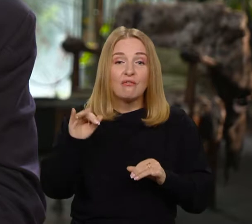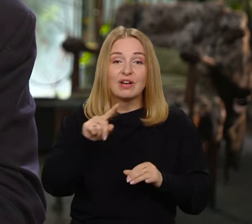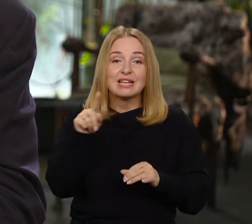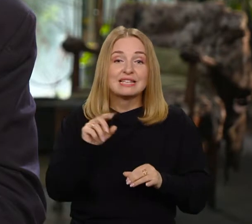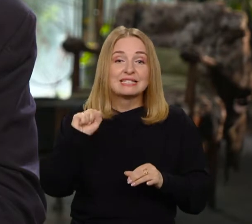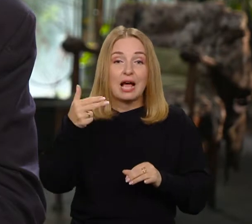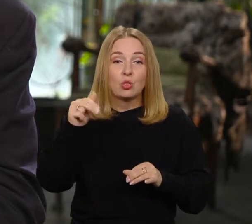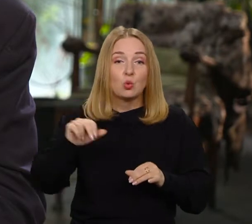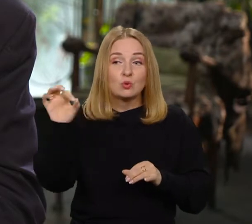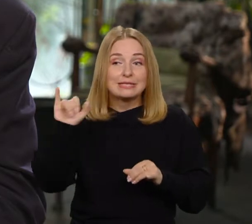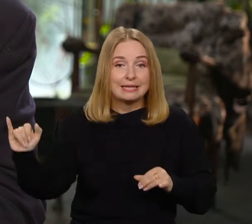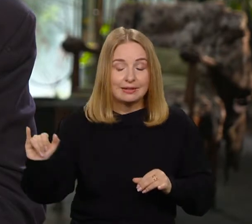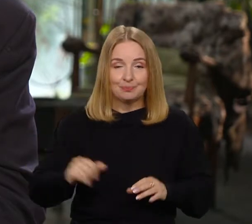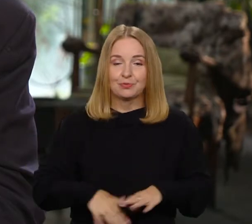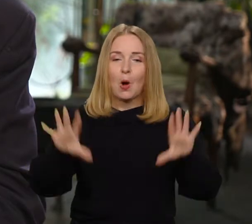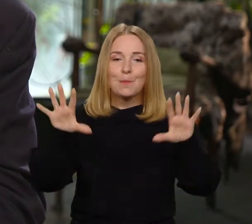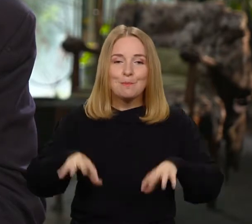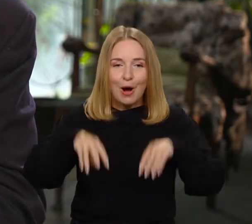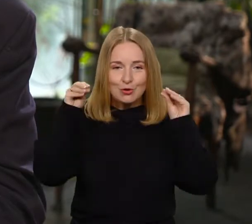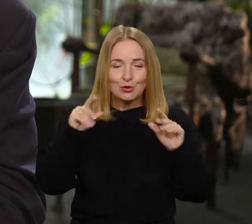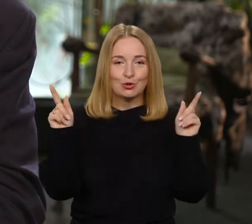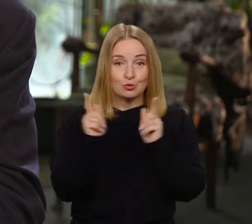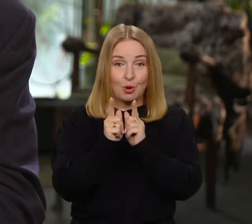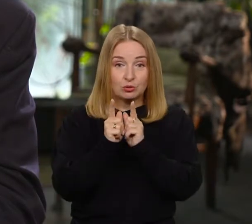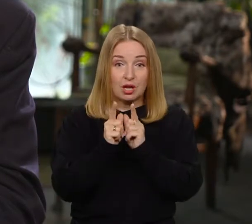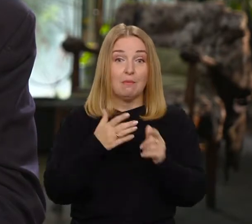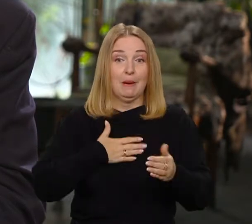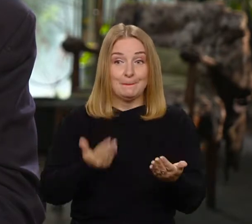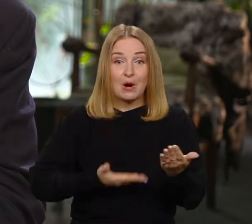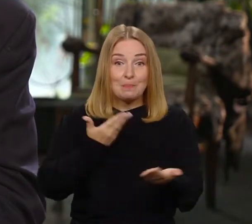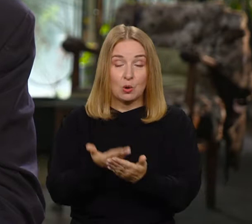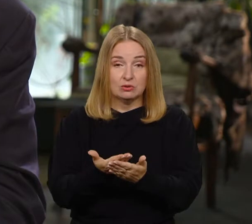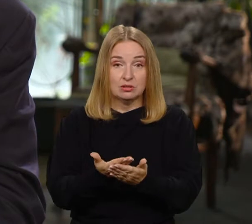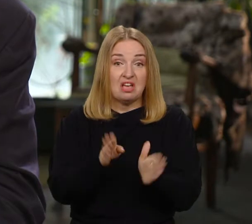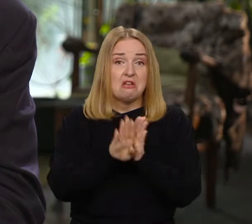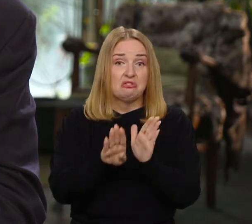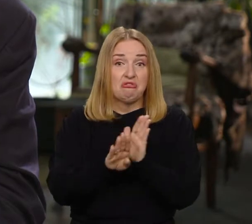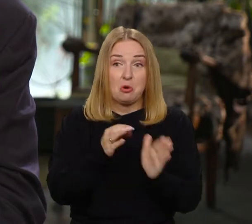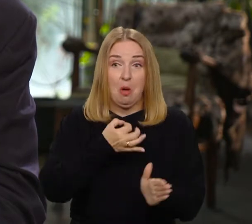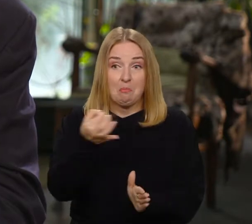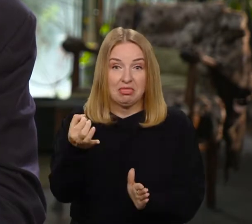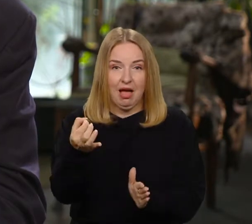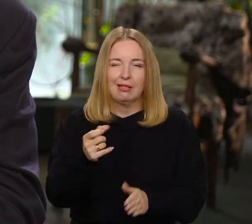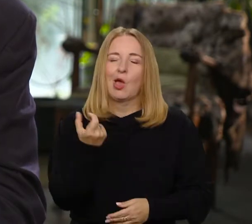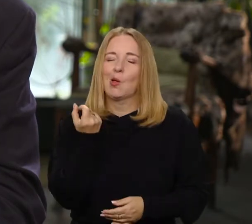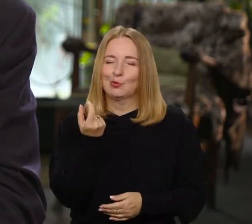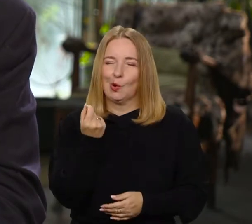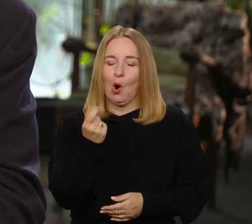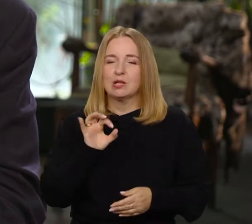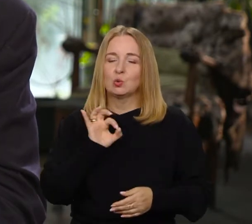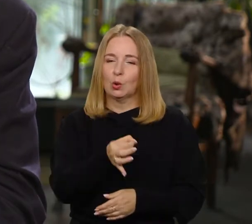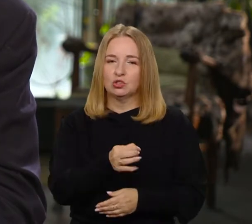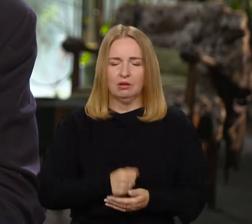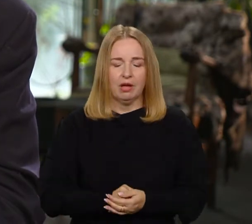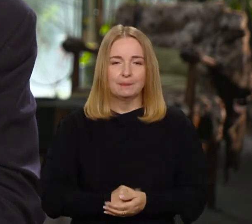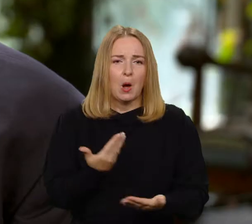To na początek naszego spotkania proponuję takie dziecinne pytanie, trochę przekorne, trochę na złość. A po co się